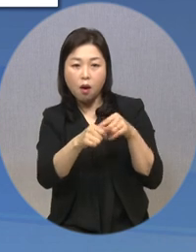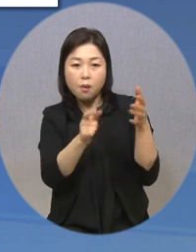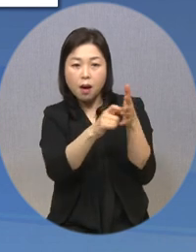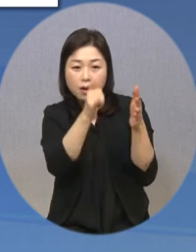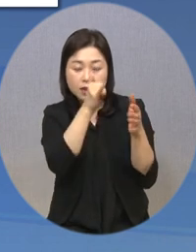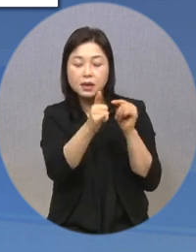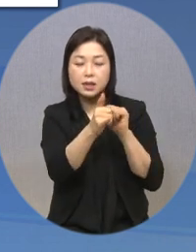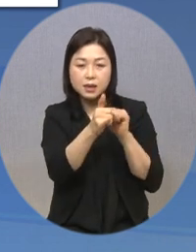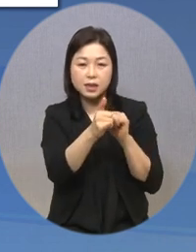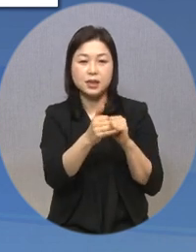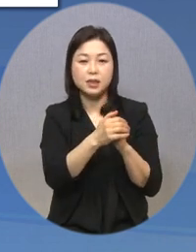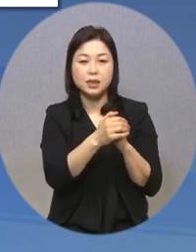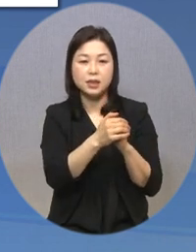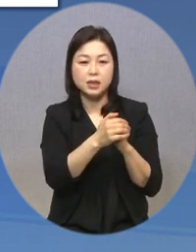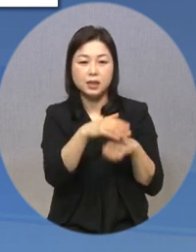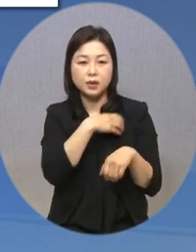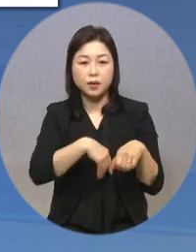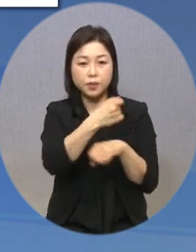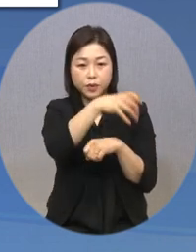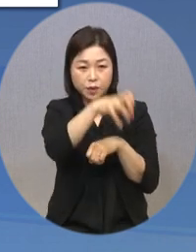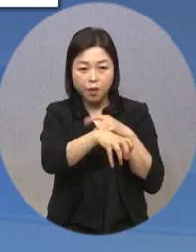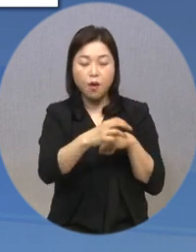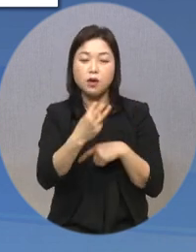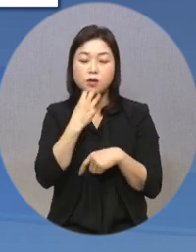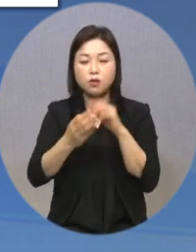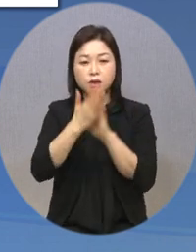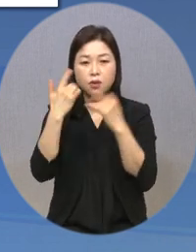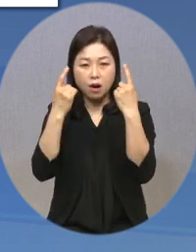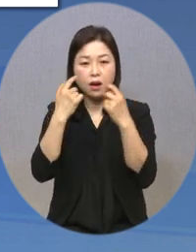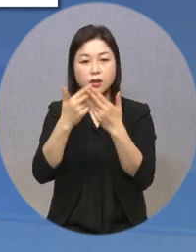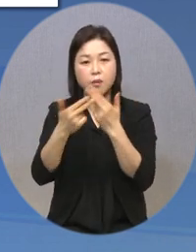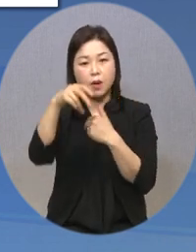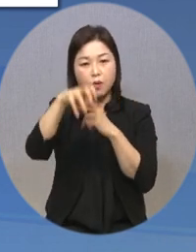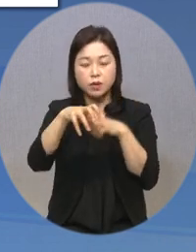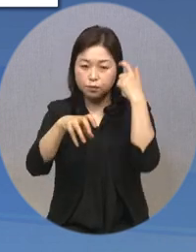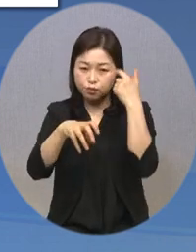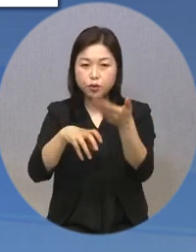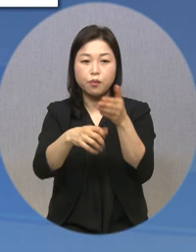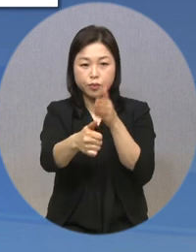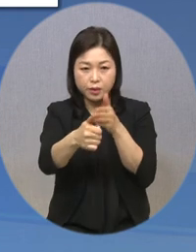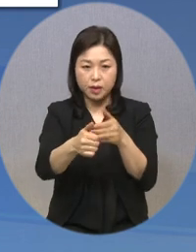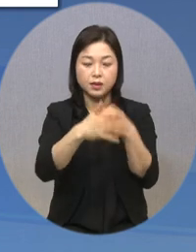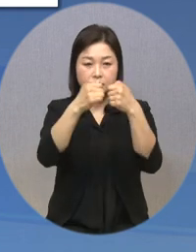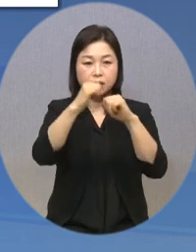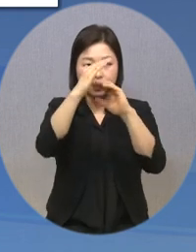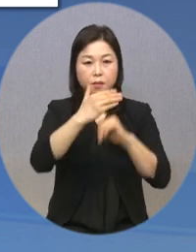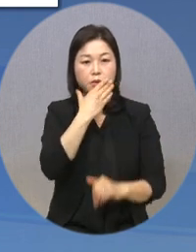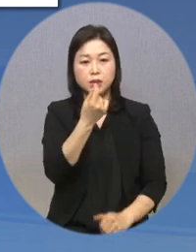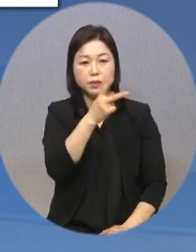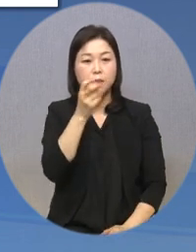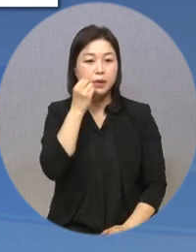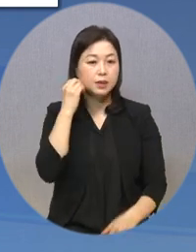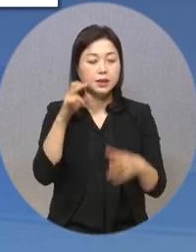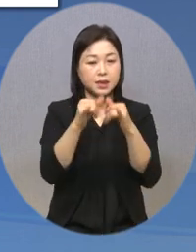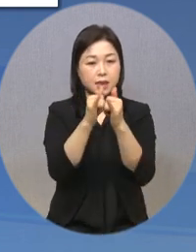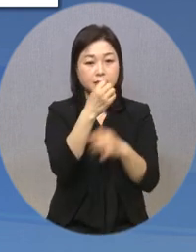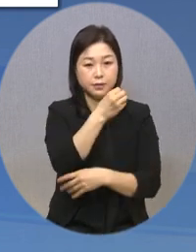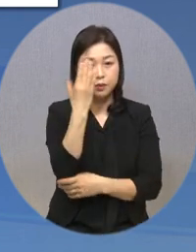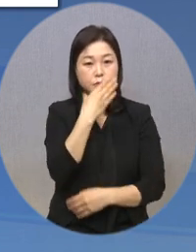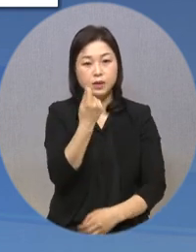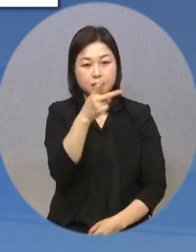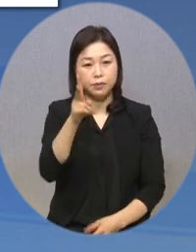서울특별시 관광협회로 문의하면 됩니다. 이 밖의 자세한 사항은 웹피어뉴스 홈페이지와 장애인신문